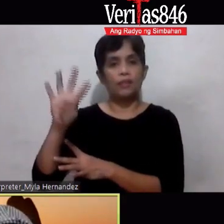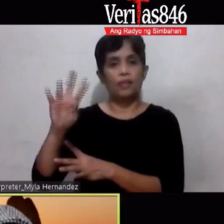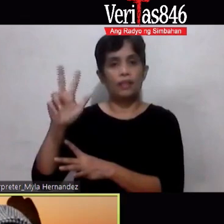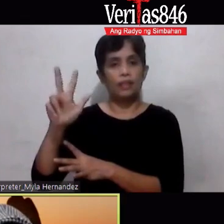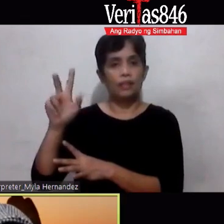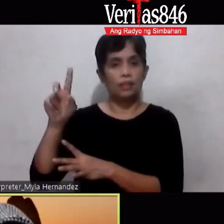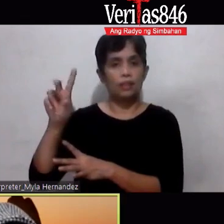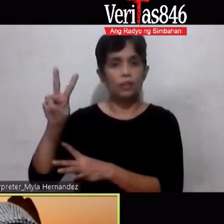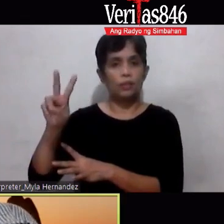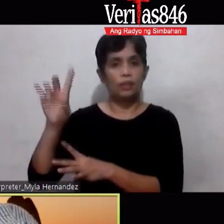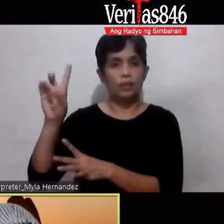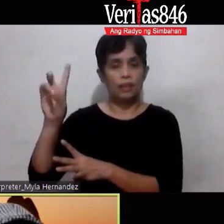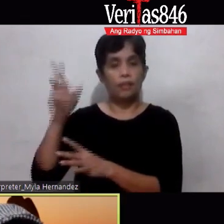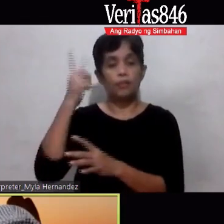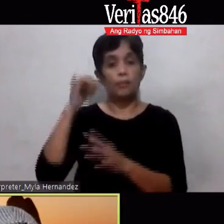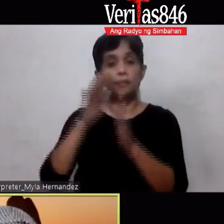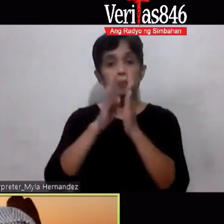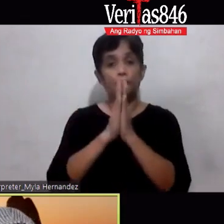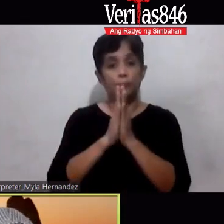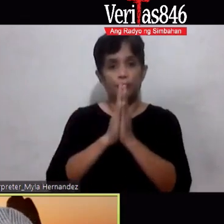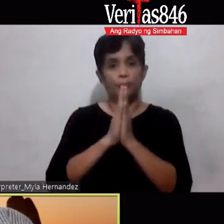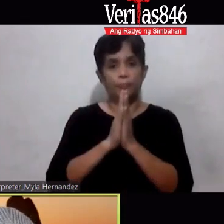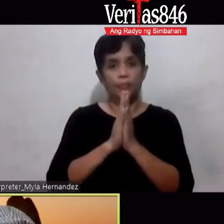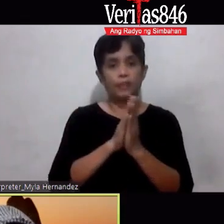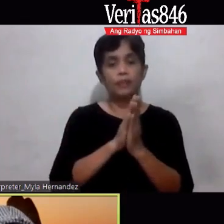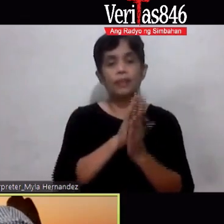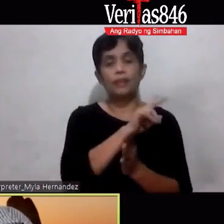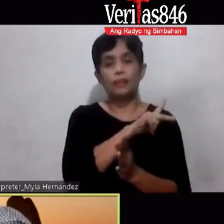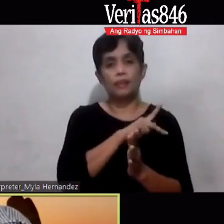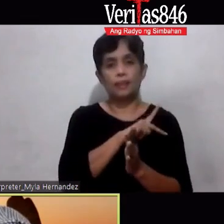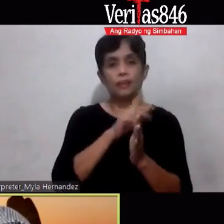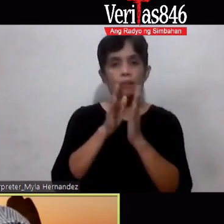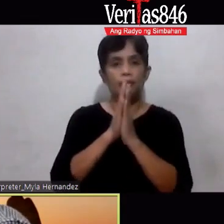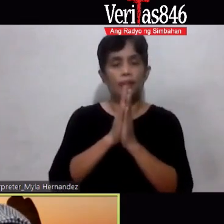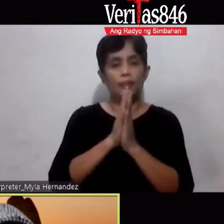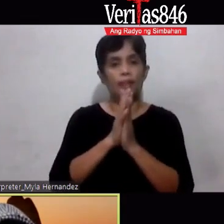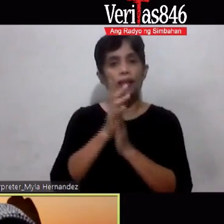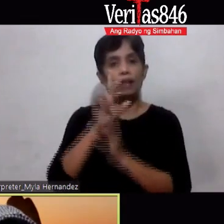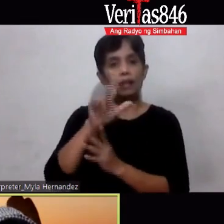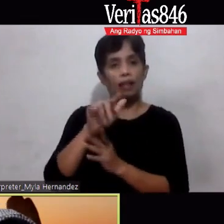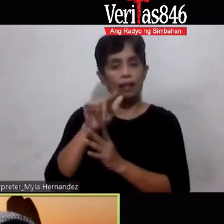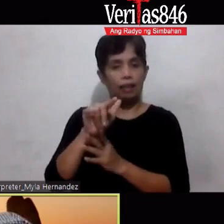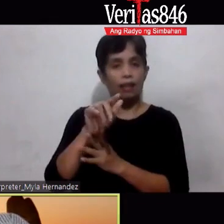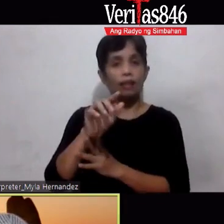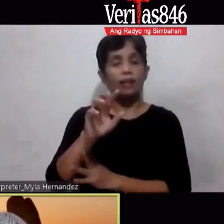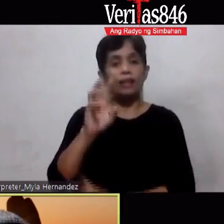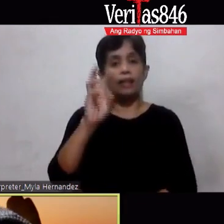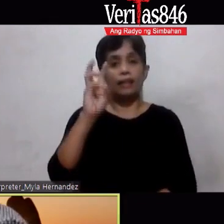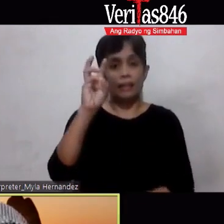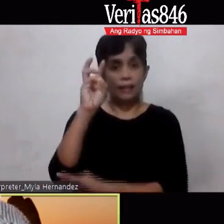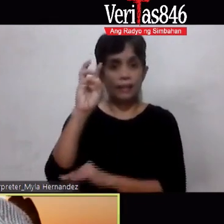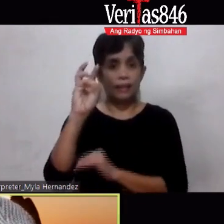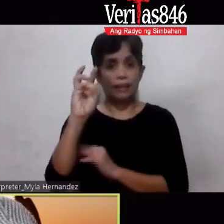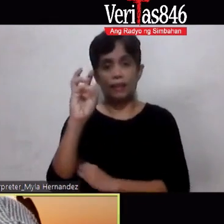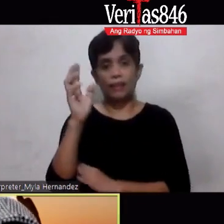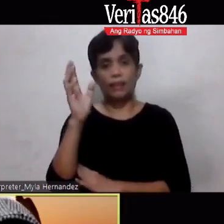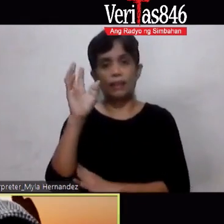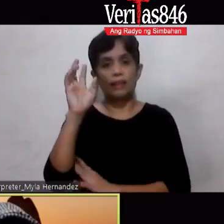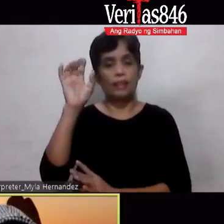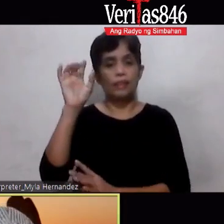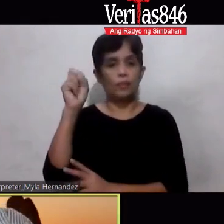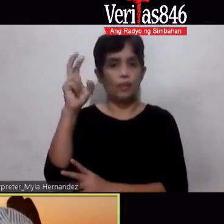Na ilalapit po natin sa Misa Mamaya pong alas 6 Alas 12 ng tanghali Alas 6 ng gabi Alas 12 ng